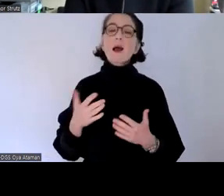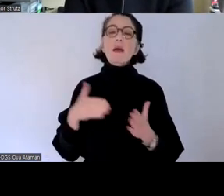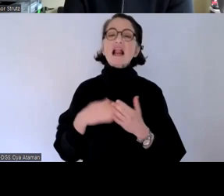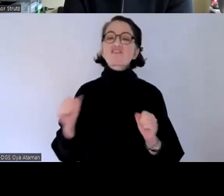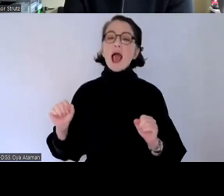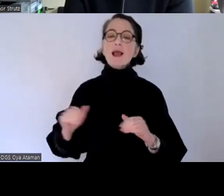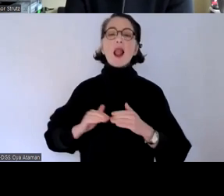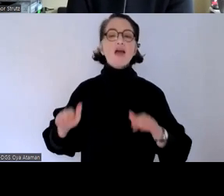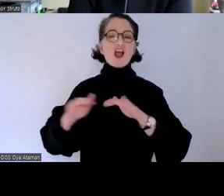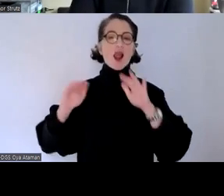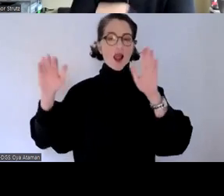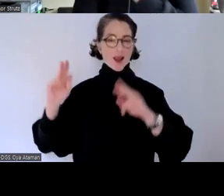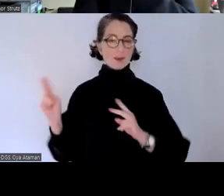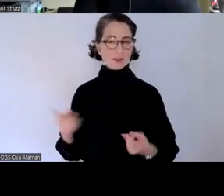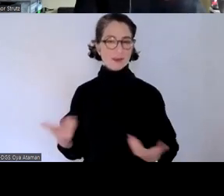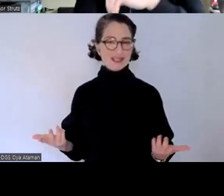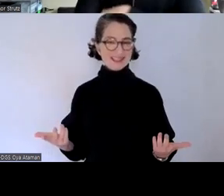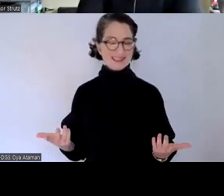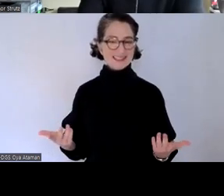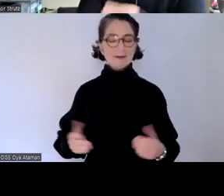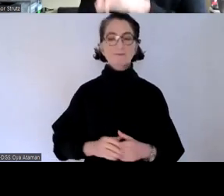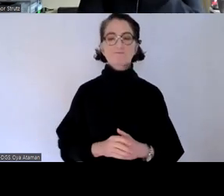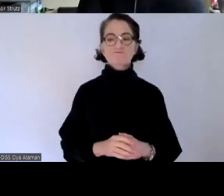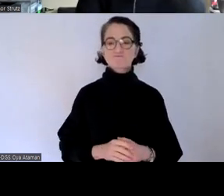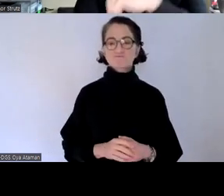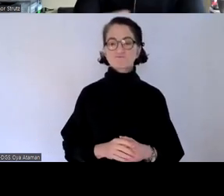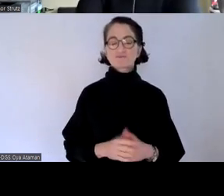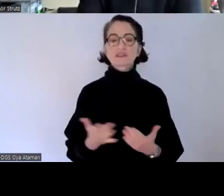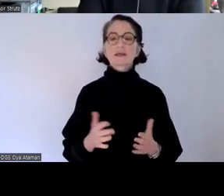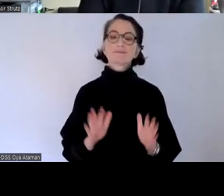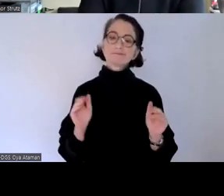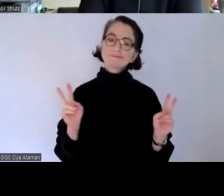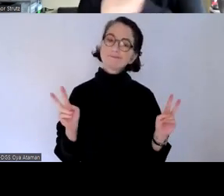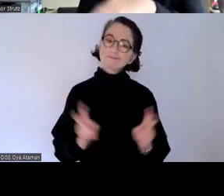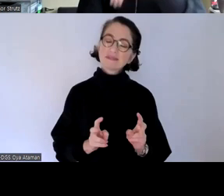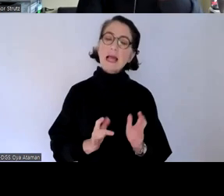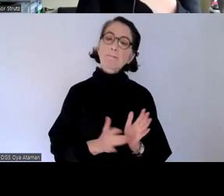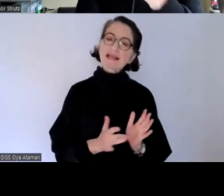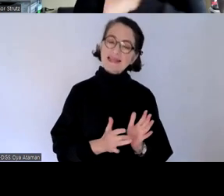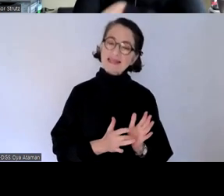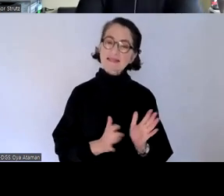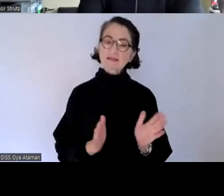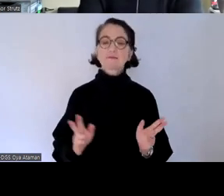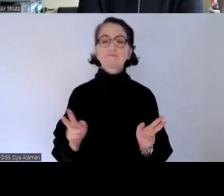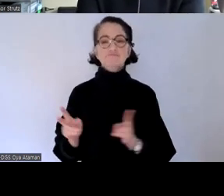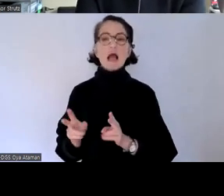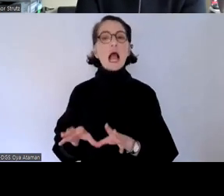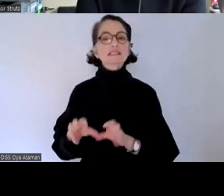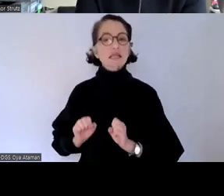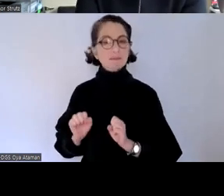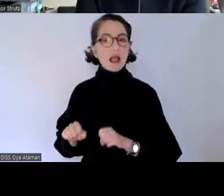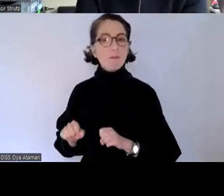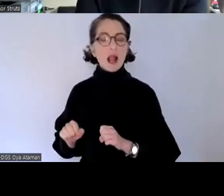von also sozusagen bedingt barrierefrei über akzeptabel barrierefrei bis zu sehr